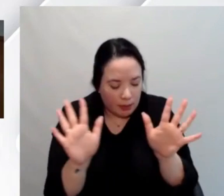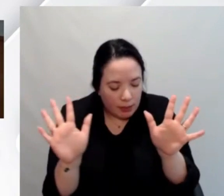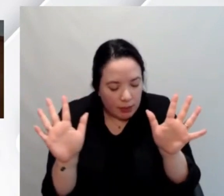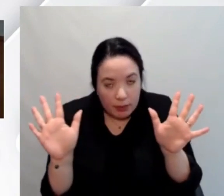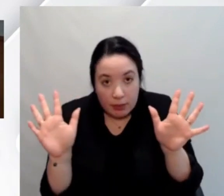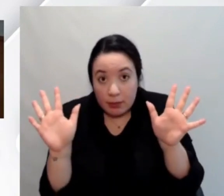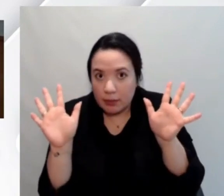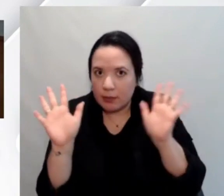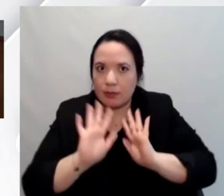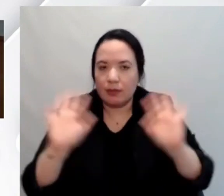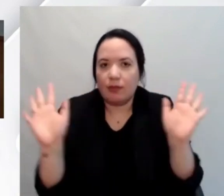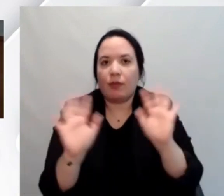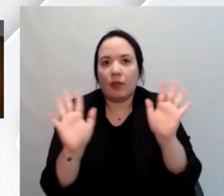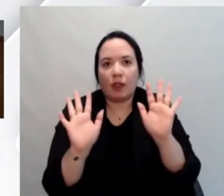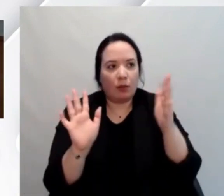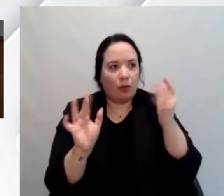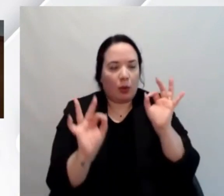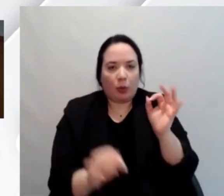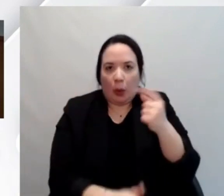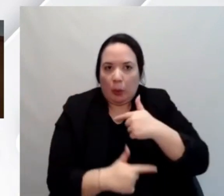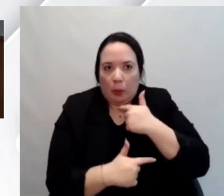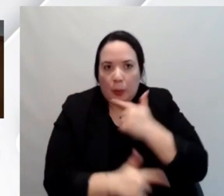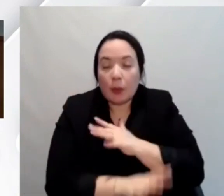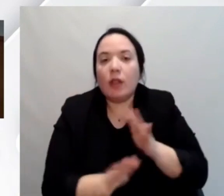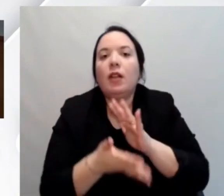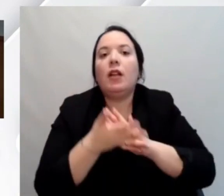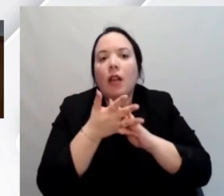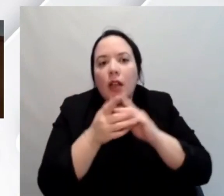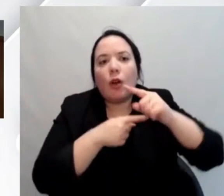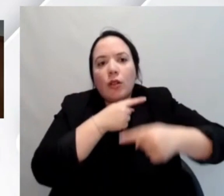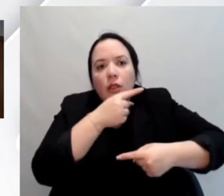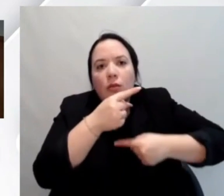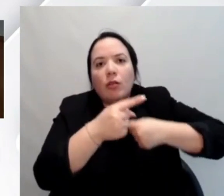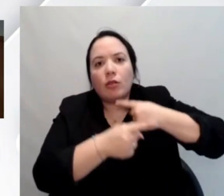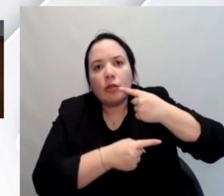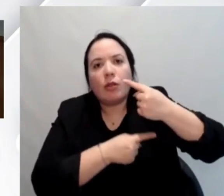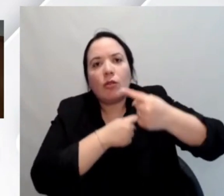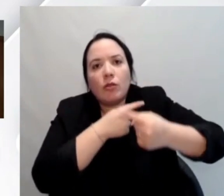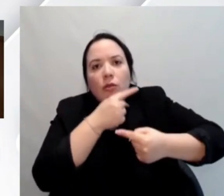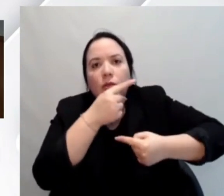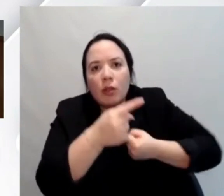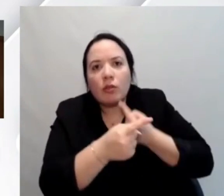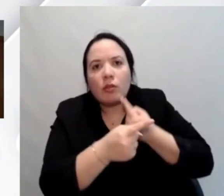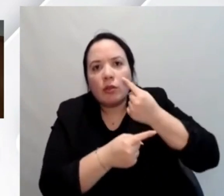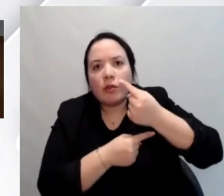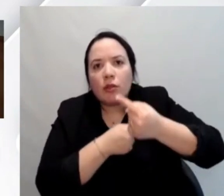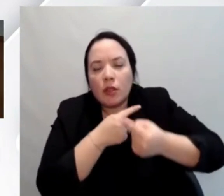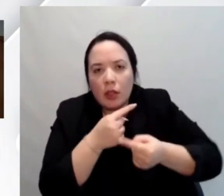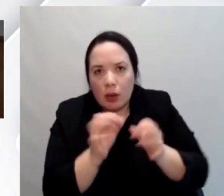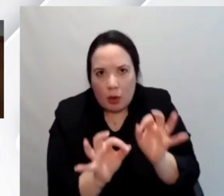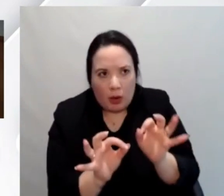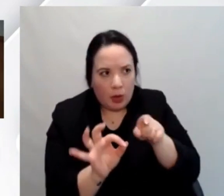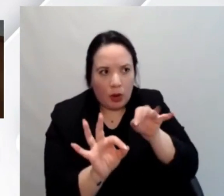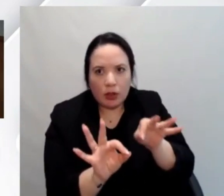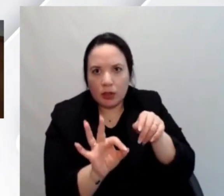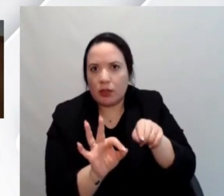questi proxy furono deludenti e continua a essere deludenti diciamo questo tipo di soluzione al nostro